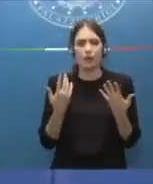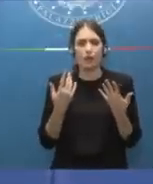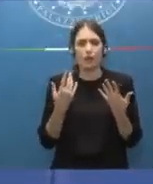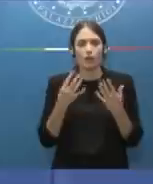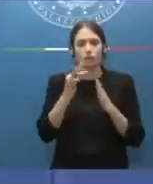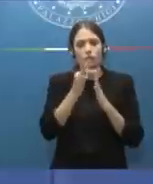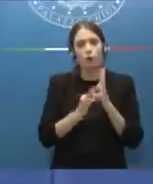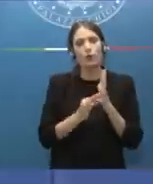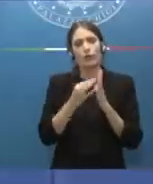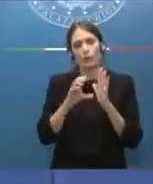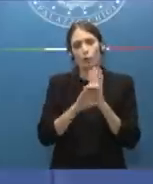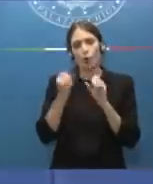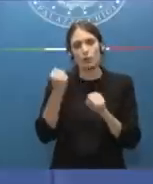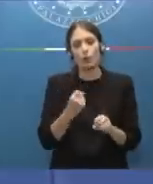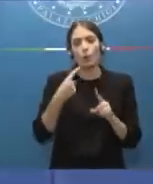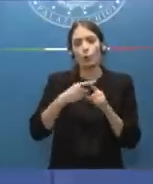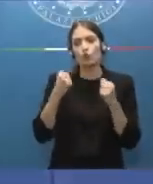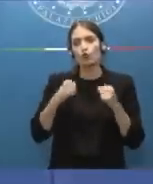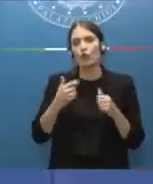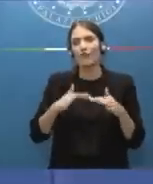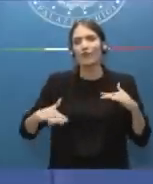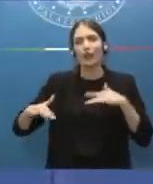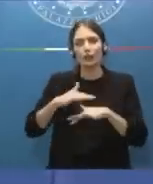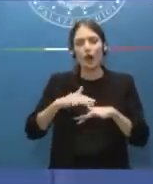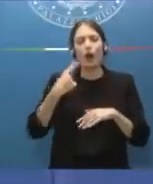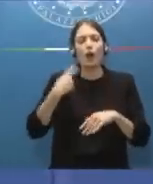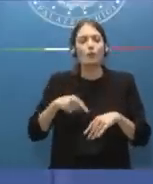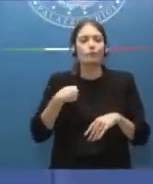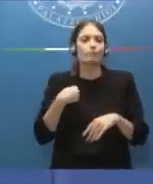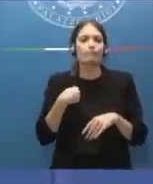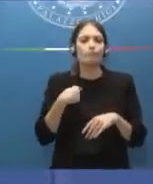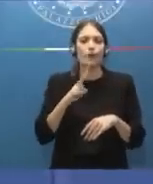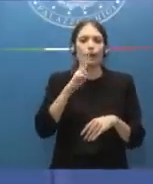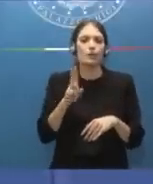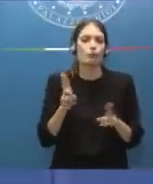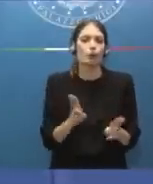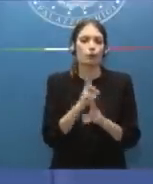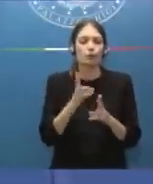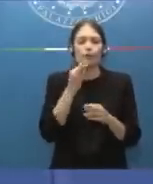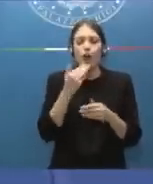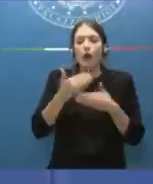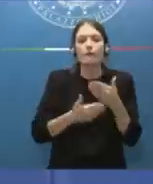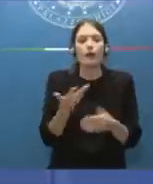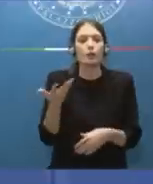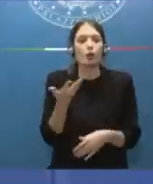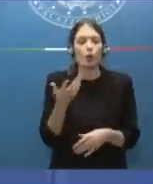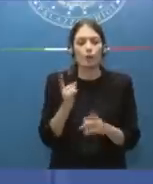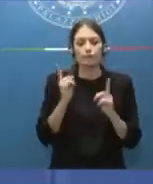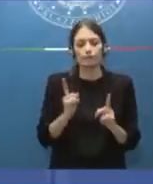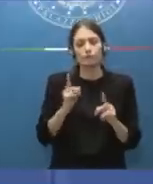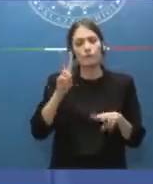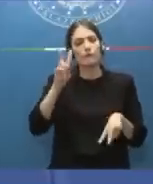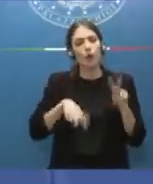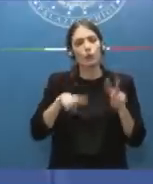costituzionale e per la nostra civiltà ecco io credo che questo non si possa replicare. Quindi come procediamo? Procediamo valutando